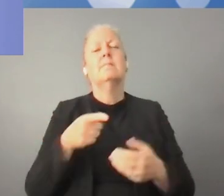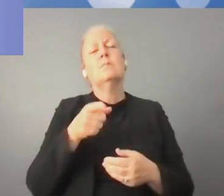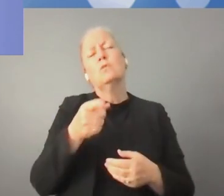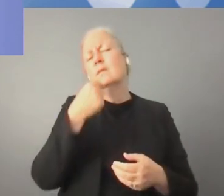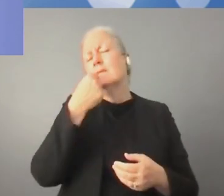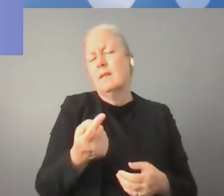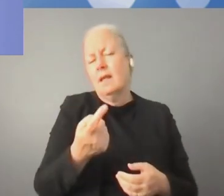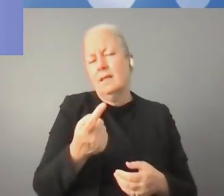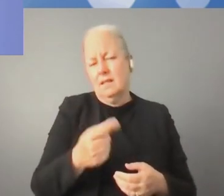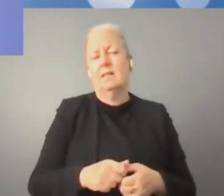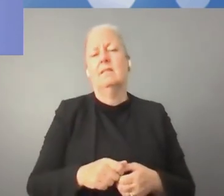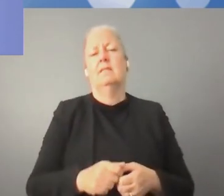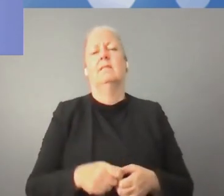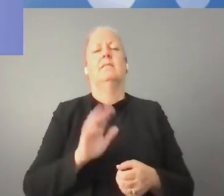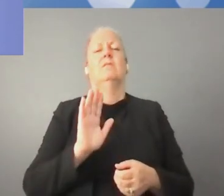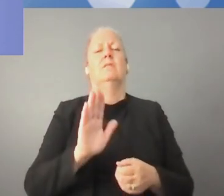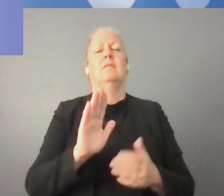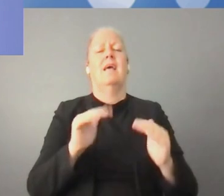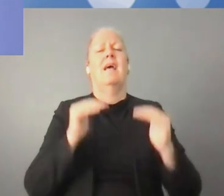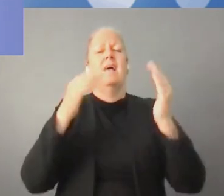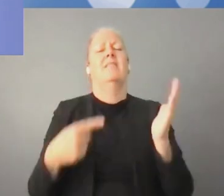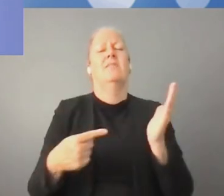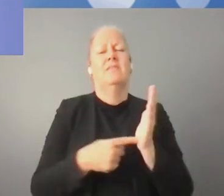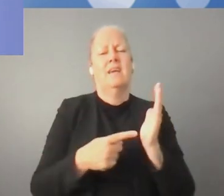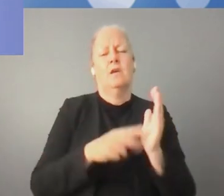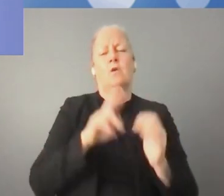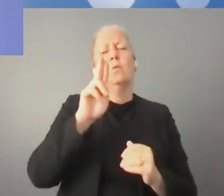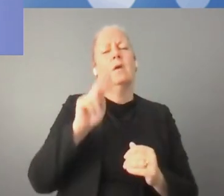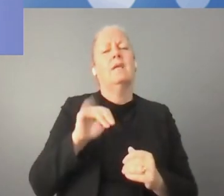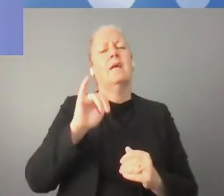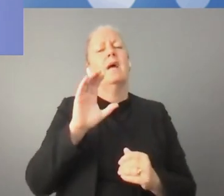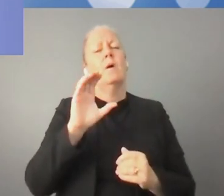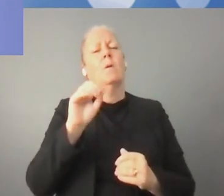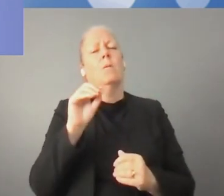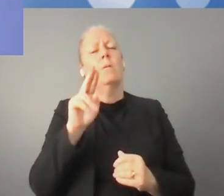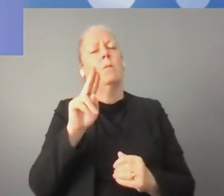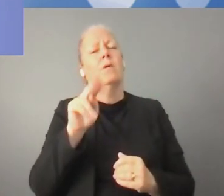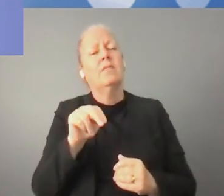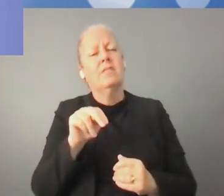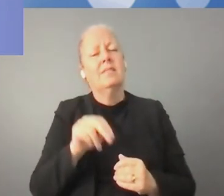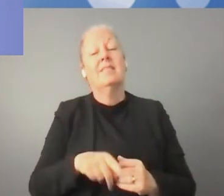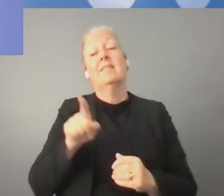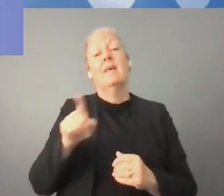وهذا يحتاج لتدخلات تمويلية أخرى. منذ ثلاث سنوات فتحنا مجالاً